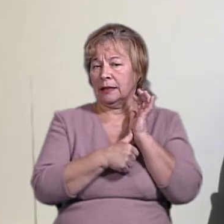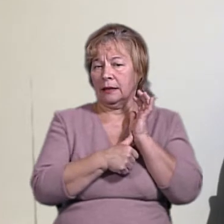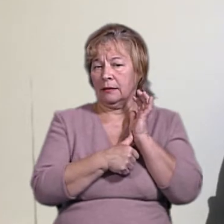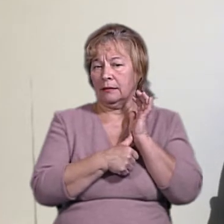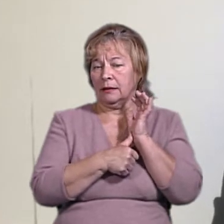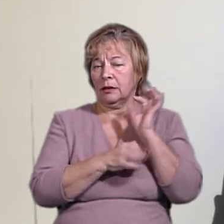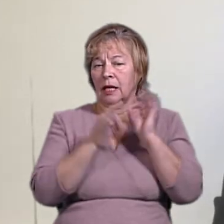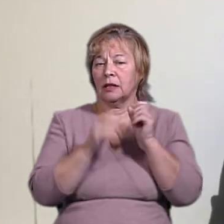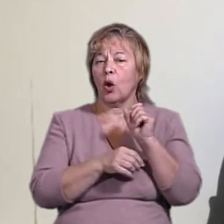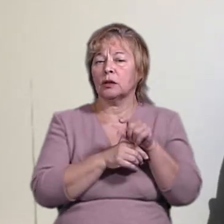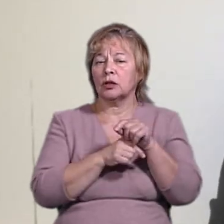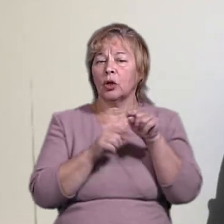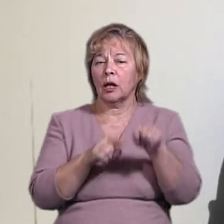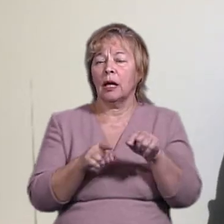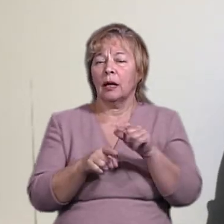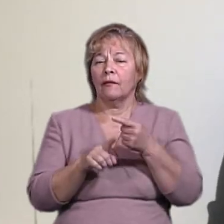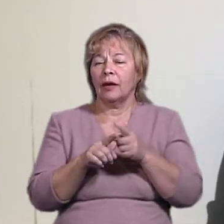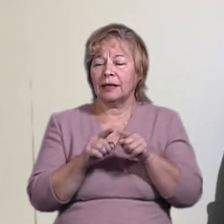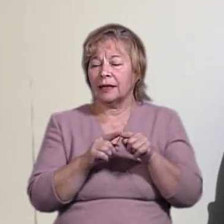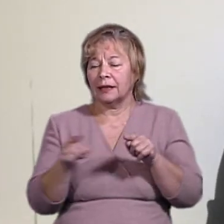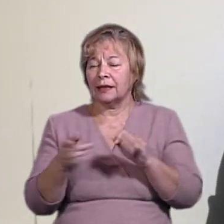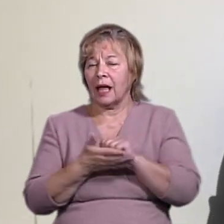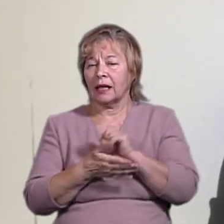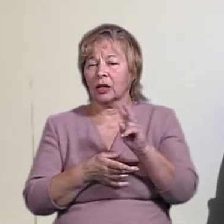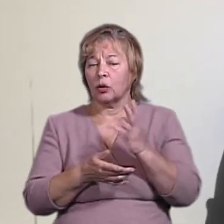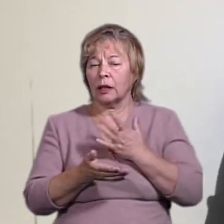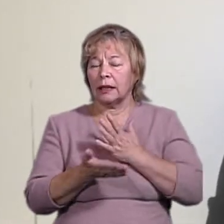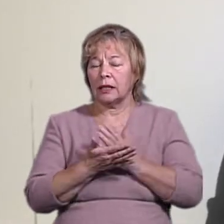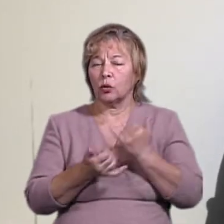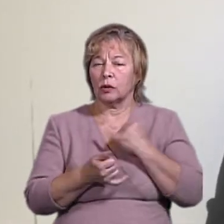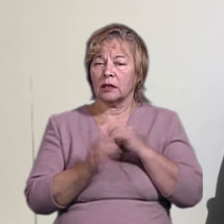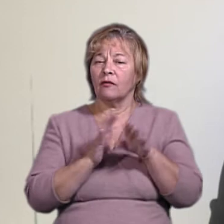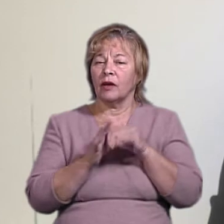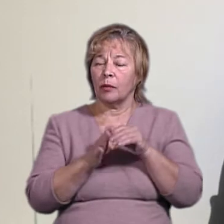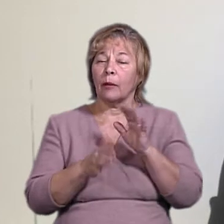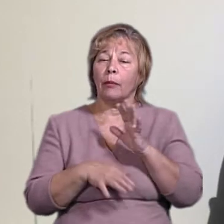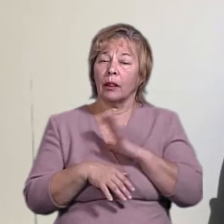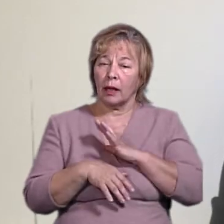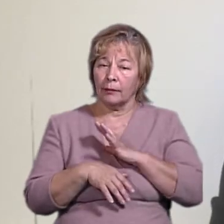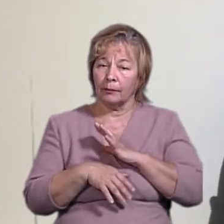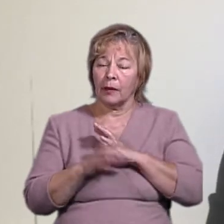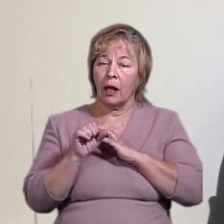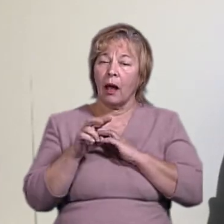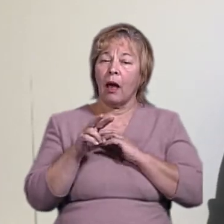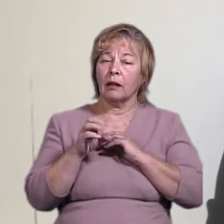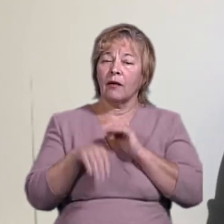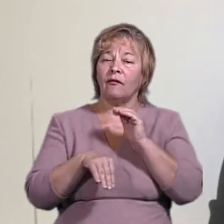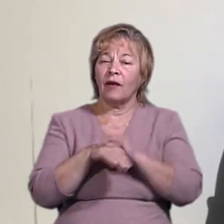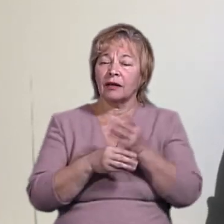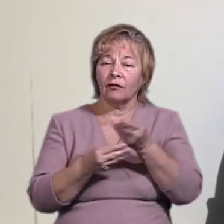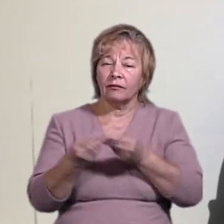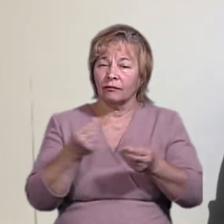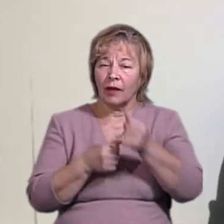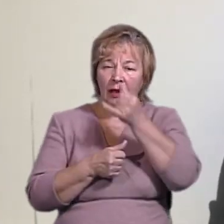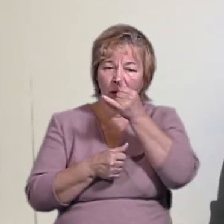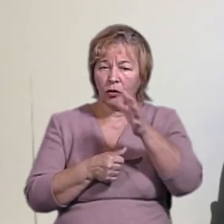Це означає, що навіть в межах тих даних, які є в нас, вибори відбулися. Але факт фальшування не